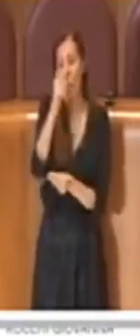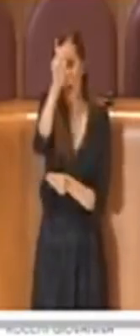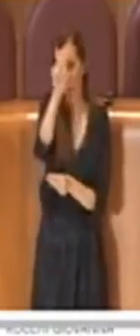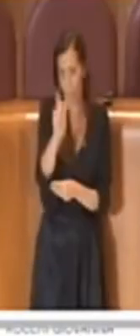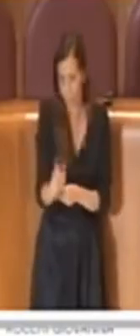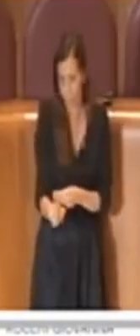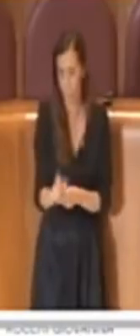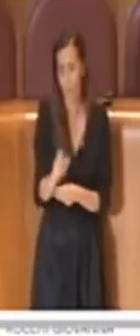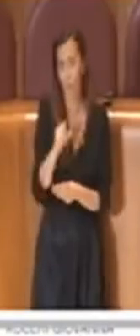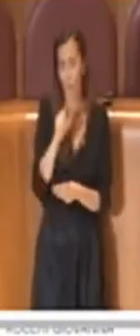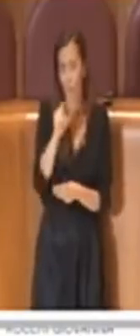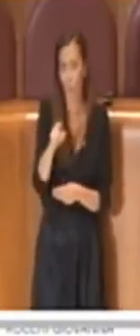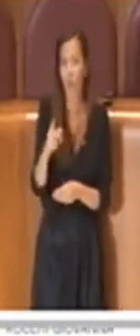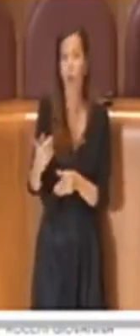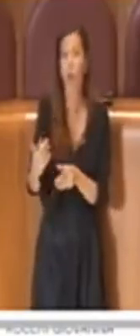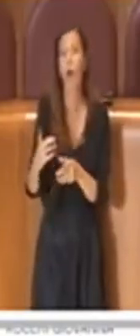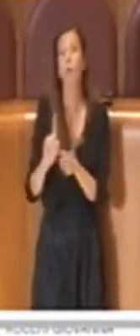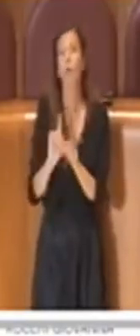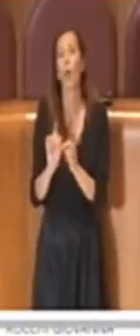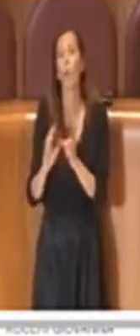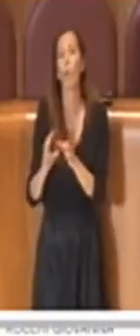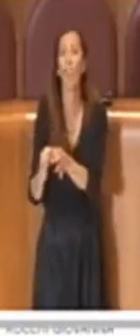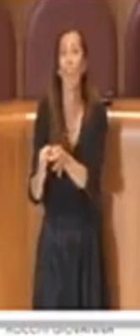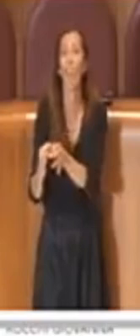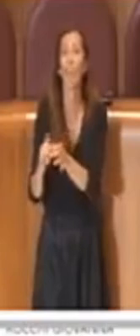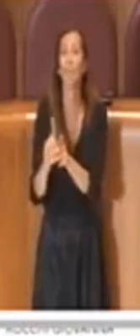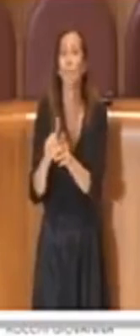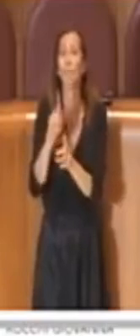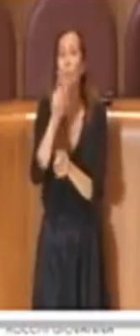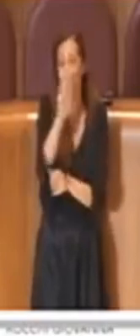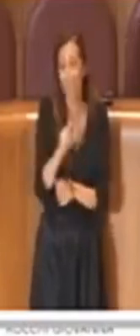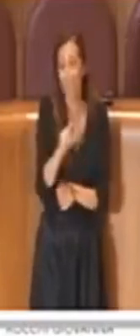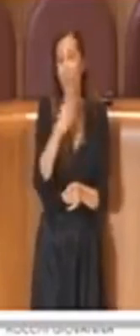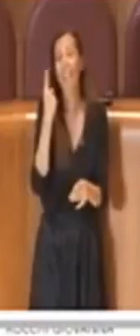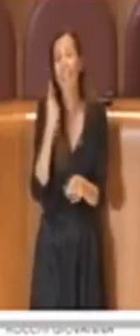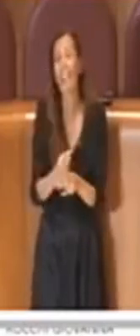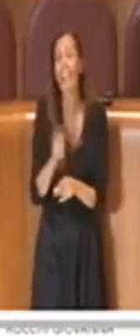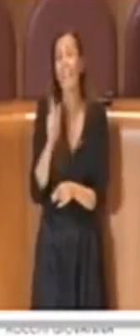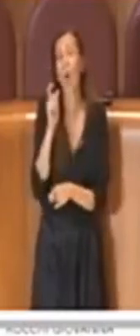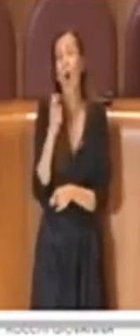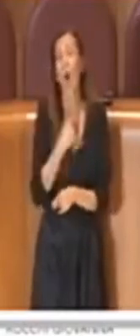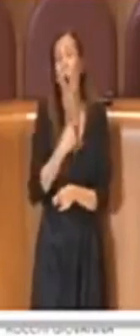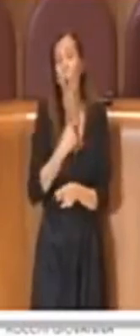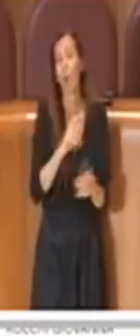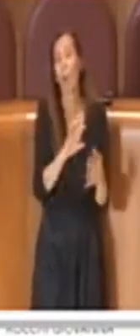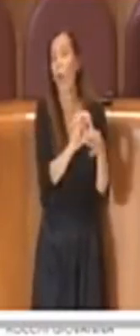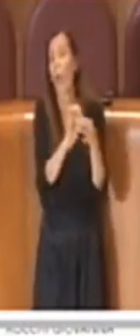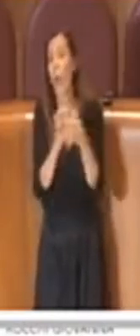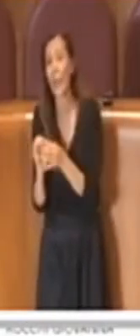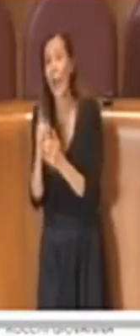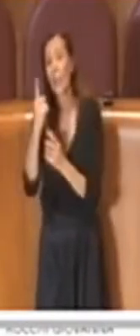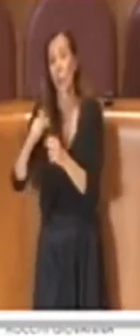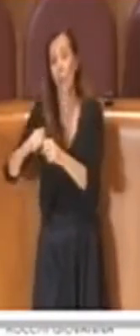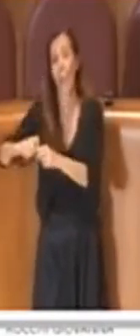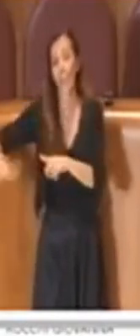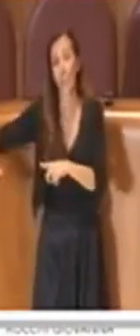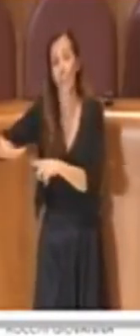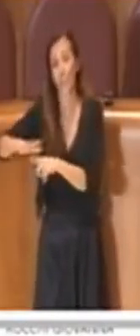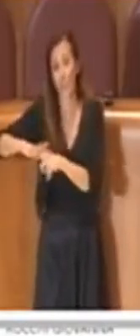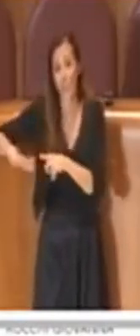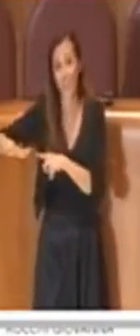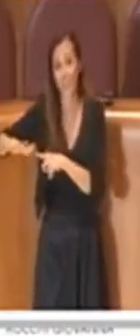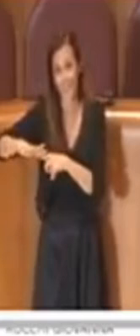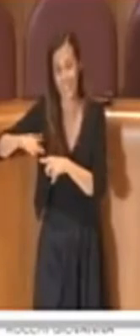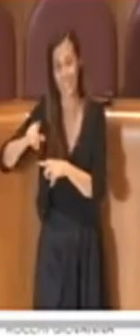ritenuto legato a una città, a una determinata città perché appunto può essere riconosciuto, può essere dato e